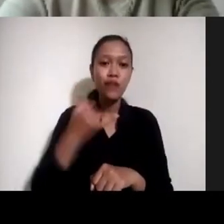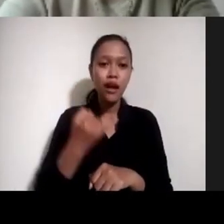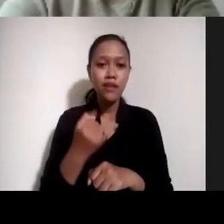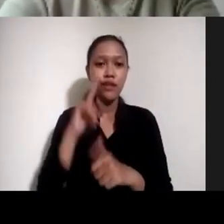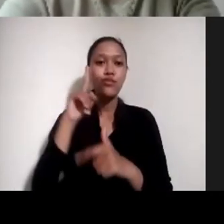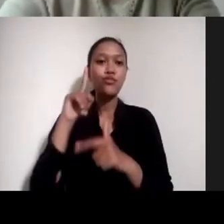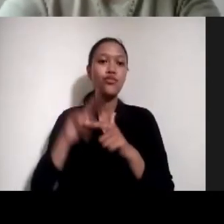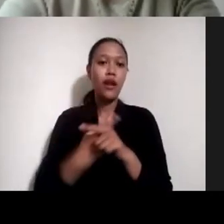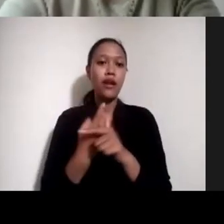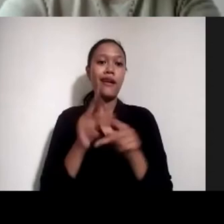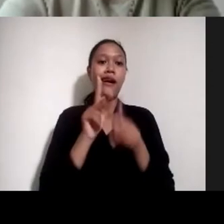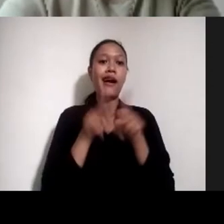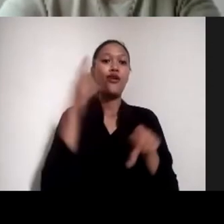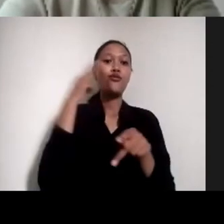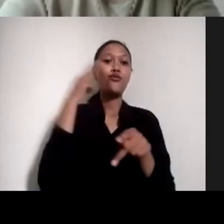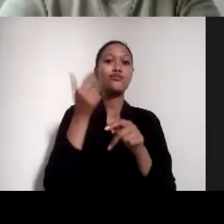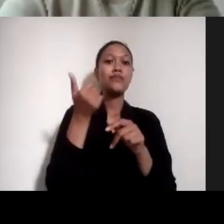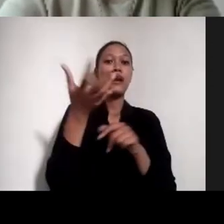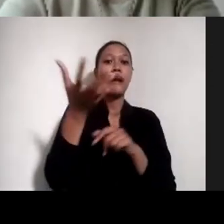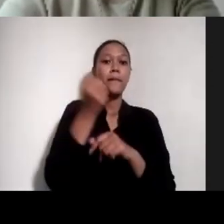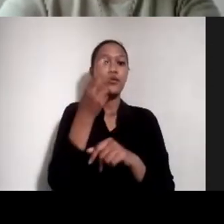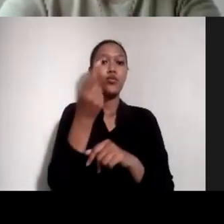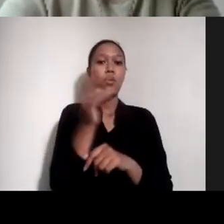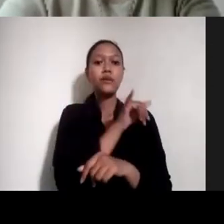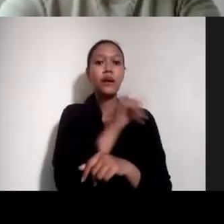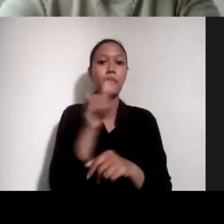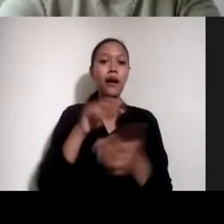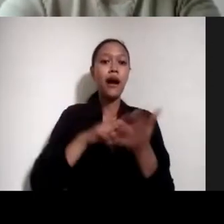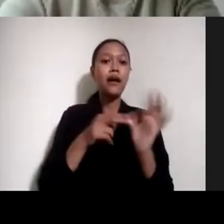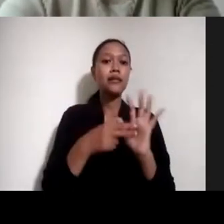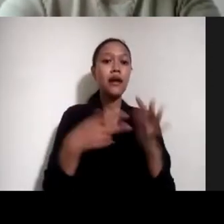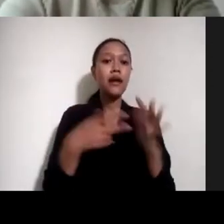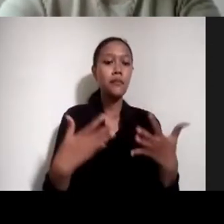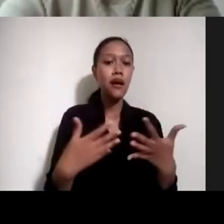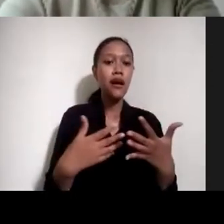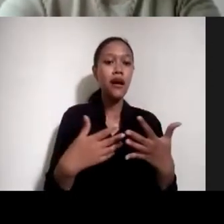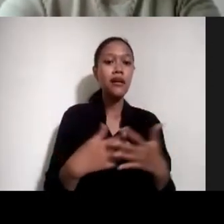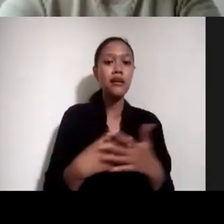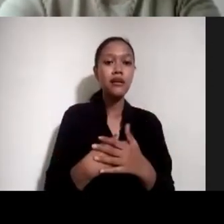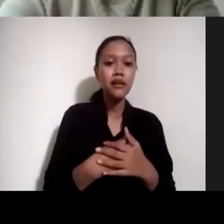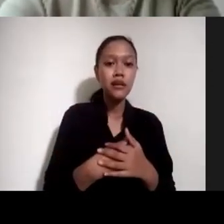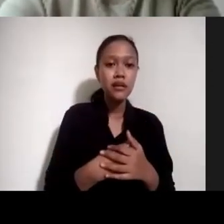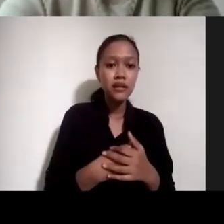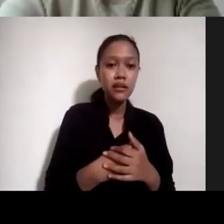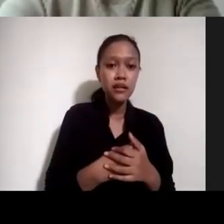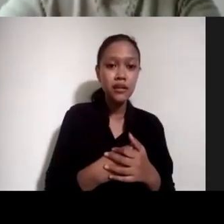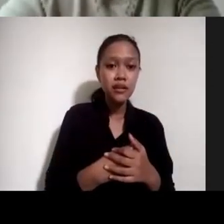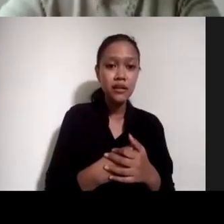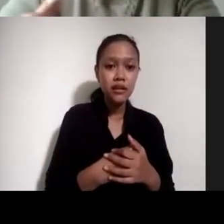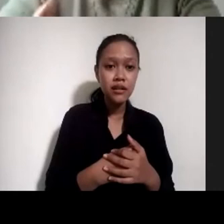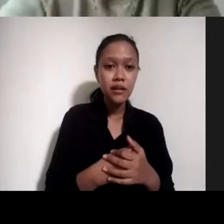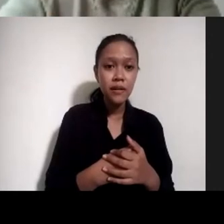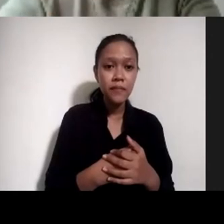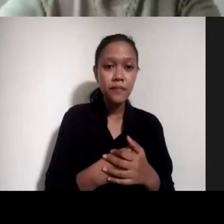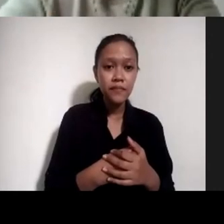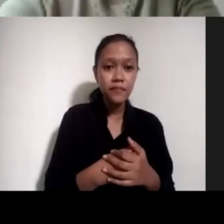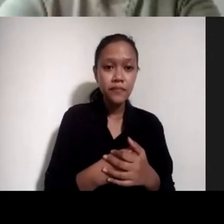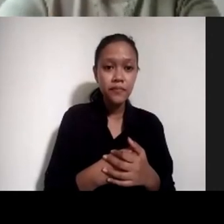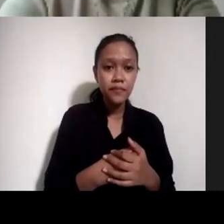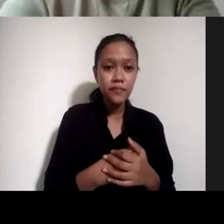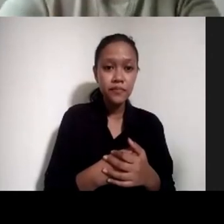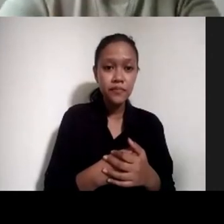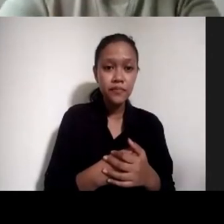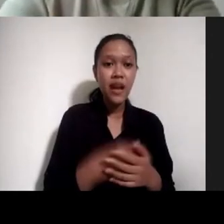pendapatan segitu, artinya aku harus ngantarin 1.137 ribu